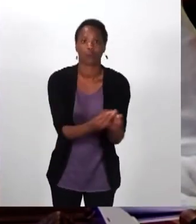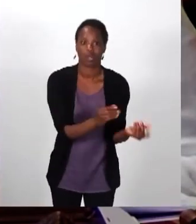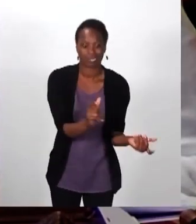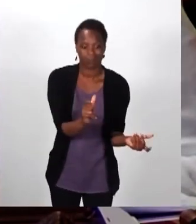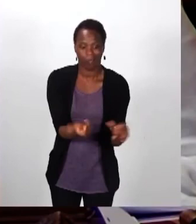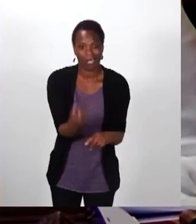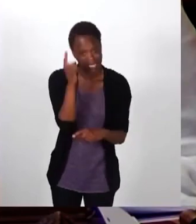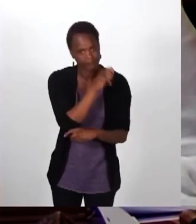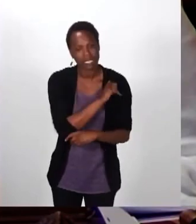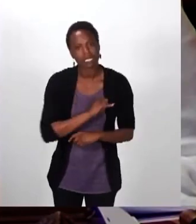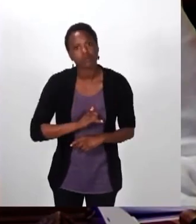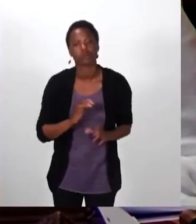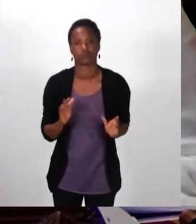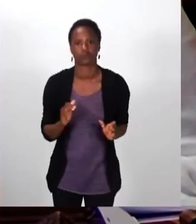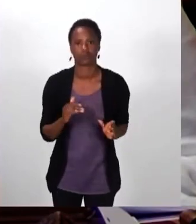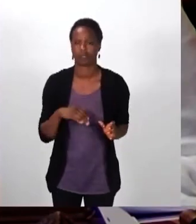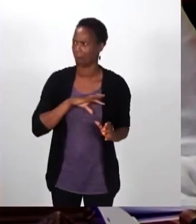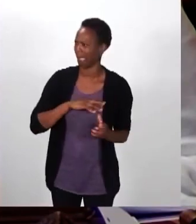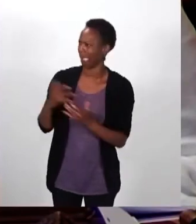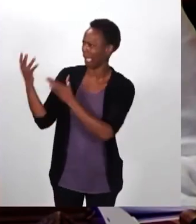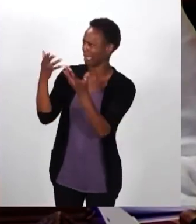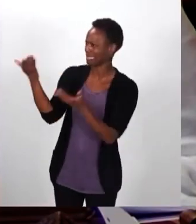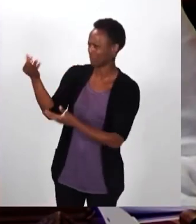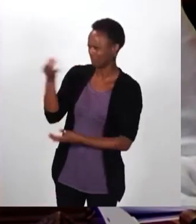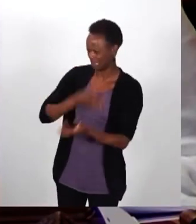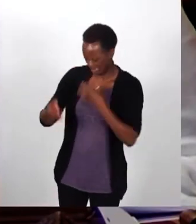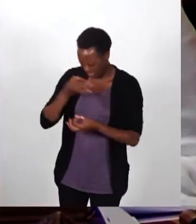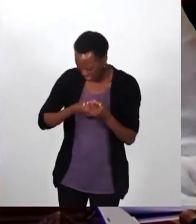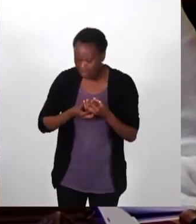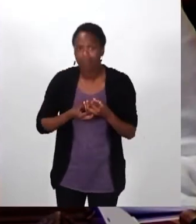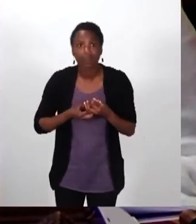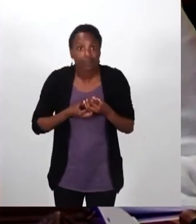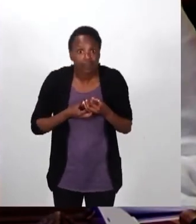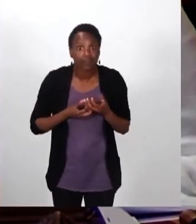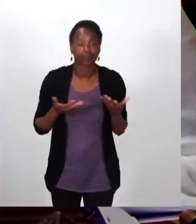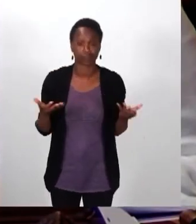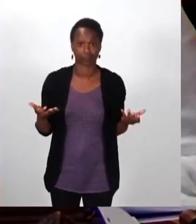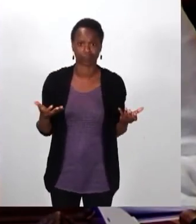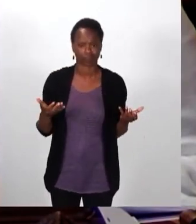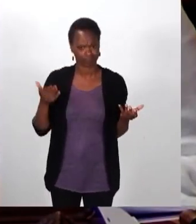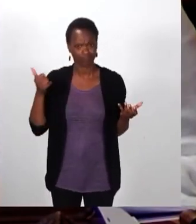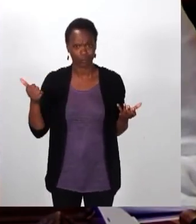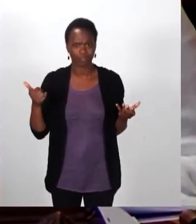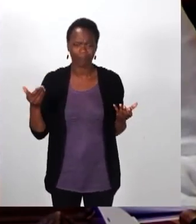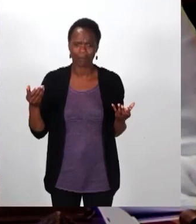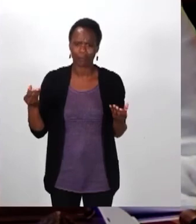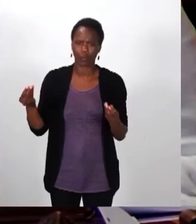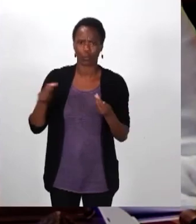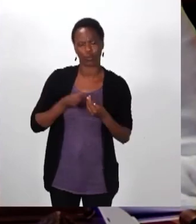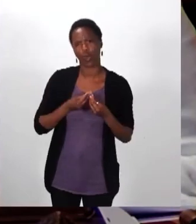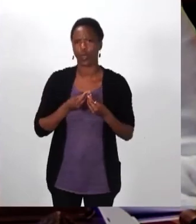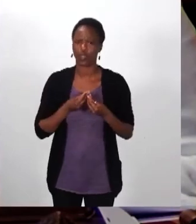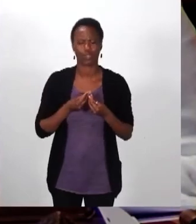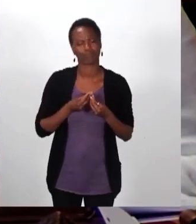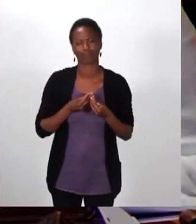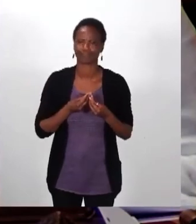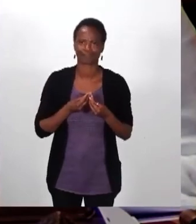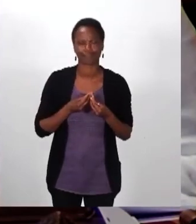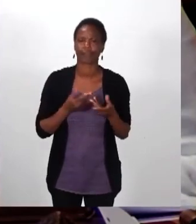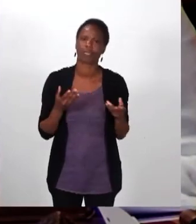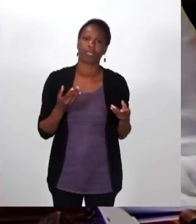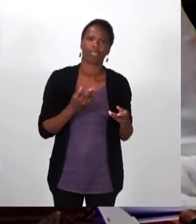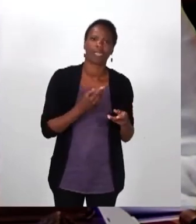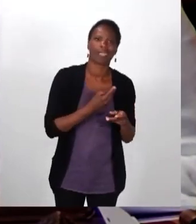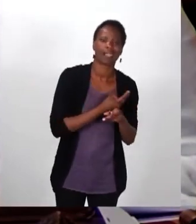en donnant ce chiffre et en jetant ce chiffre en pâture à l'opinion publique, vous avez voulu faire un raccourci entre danger, péril